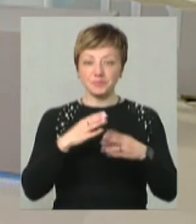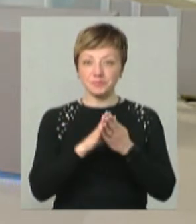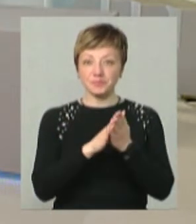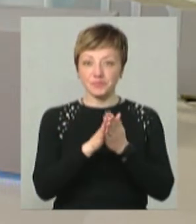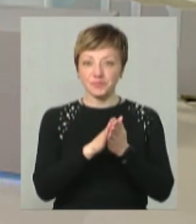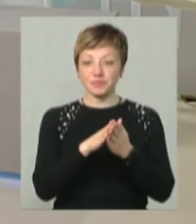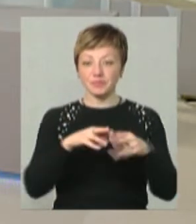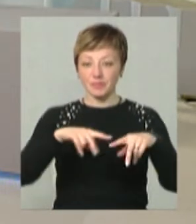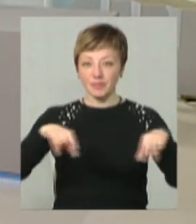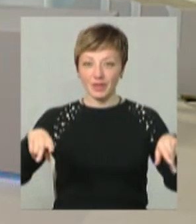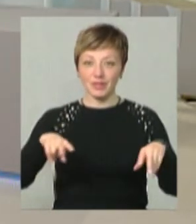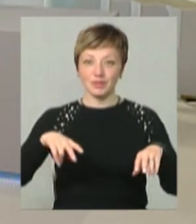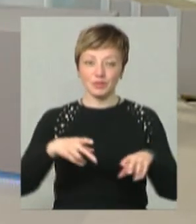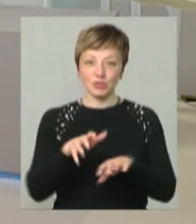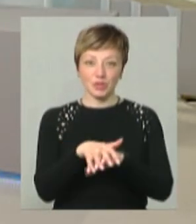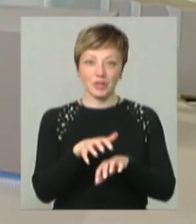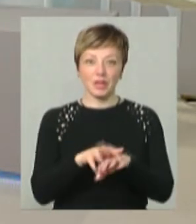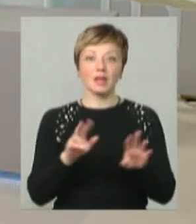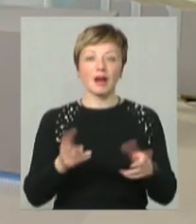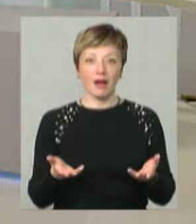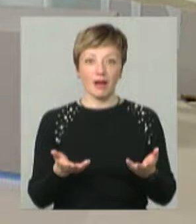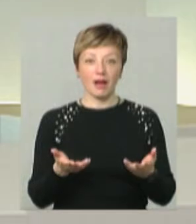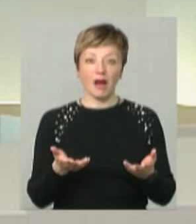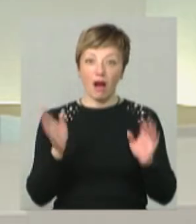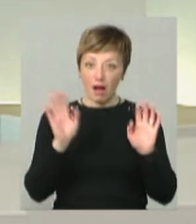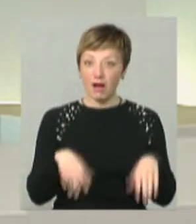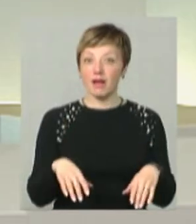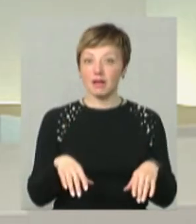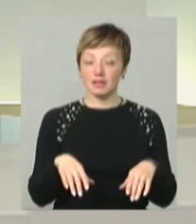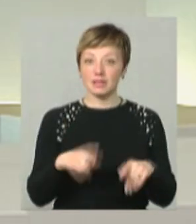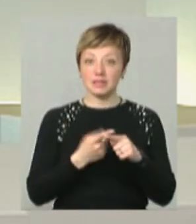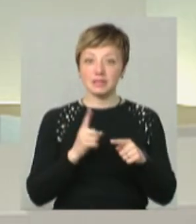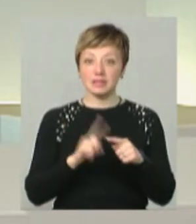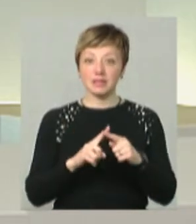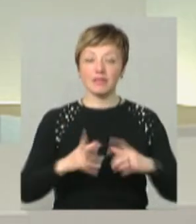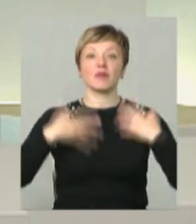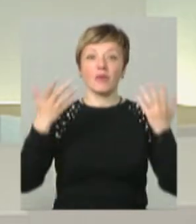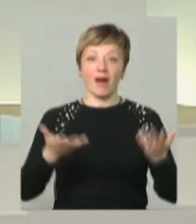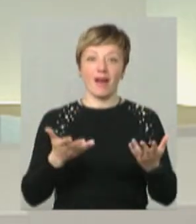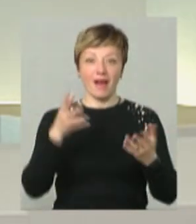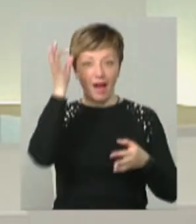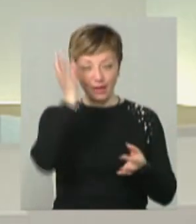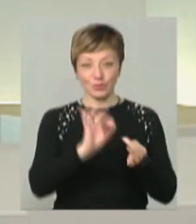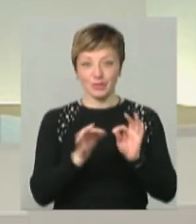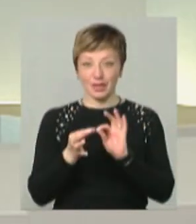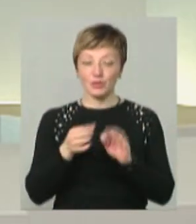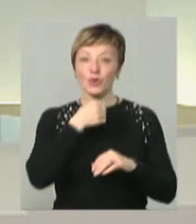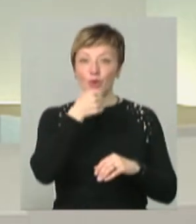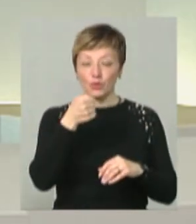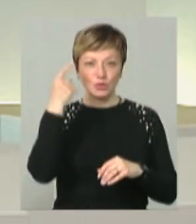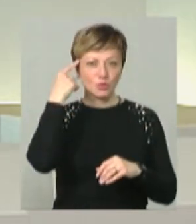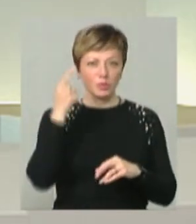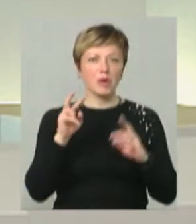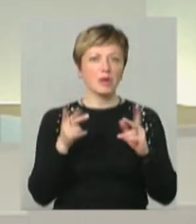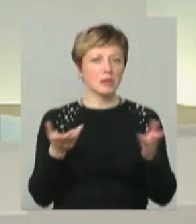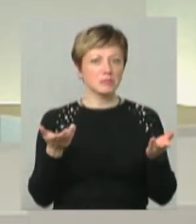чи череликом. як можна протанцювати? А хай, хай це вибухає, ці асоціації, тому що дорослі думають,